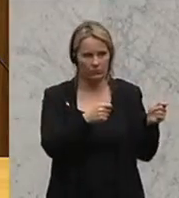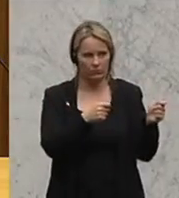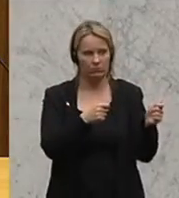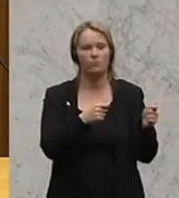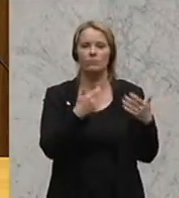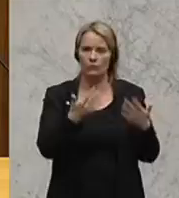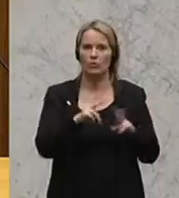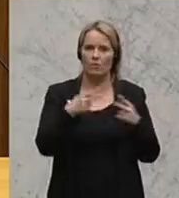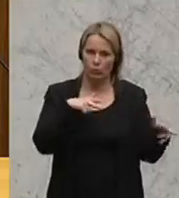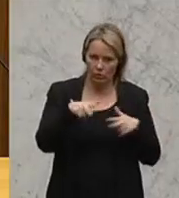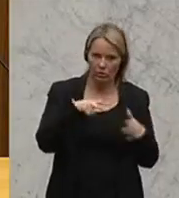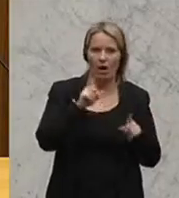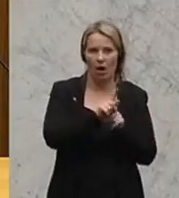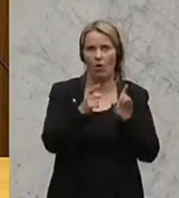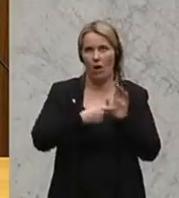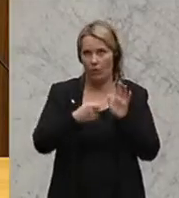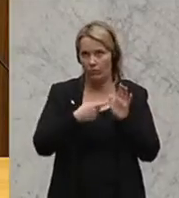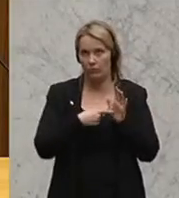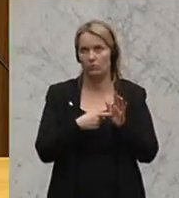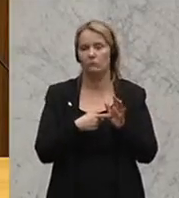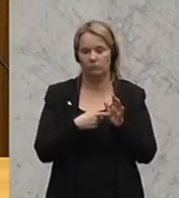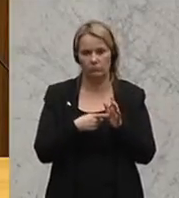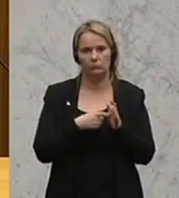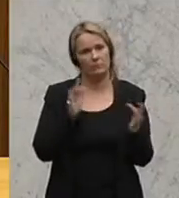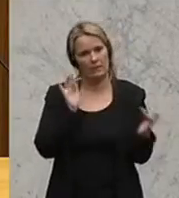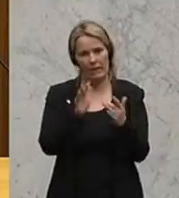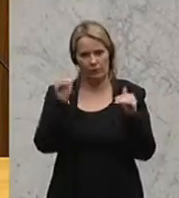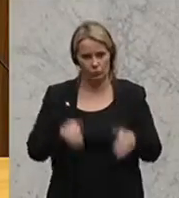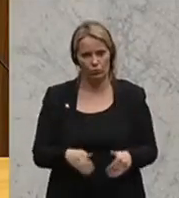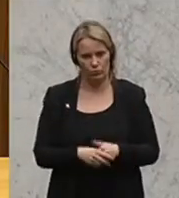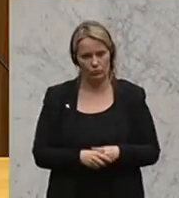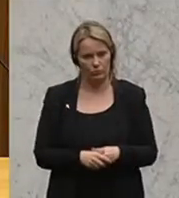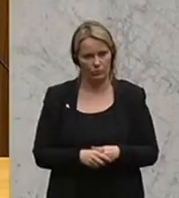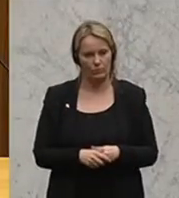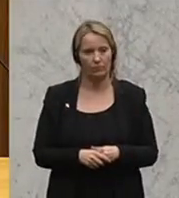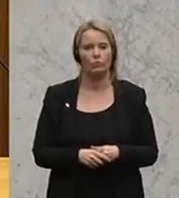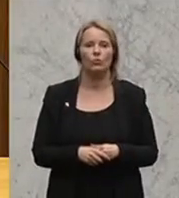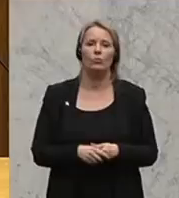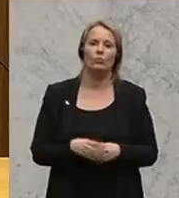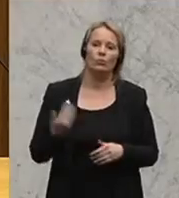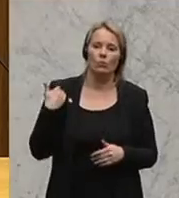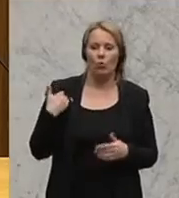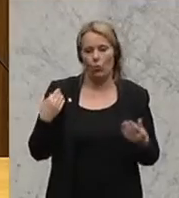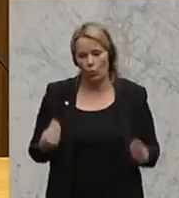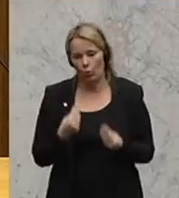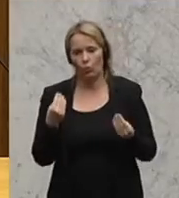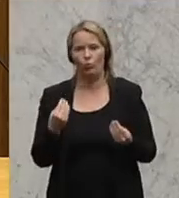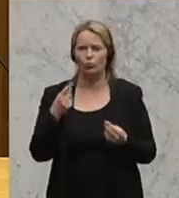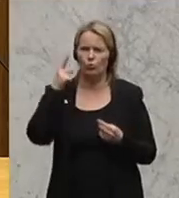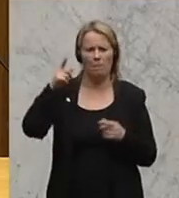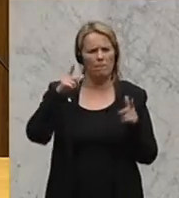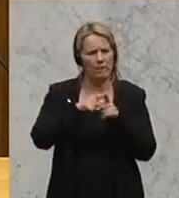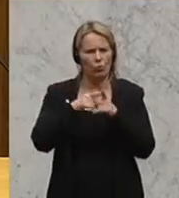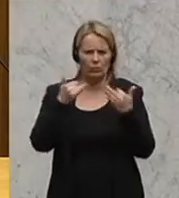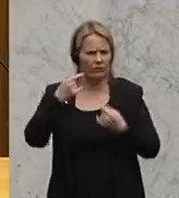setzen und die Bundesregierung auch aufzufordern, hier entschieden dagegen vorzugehen. Die Beweggründe und Praktiken, die hier angewendet